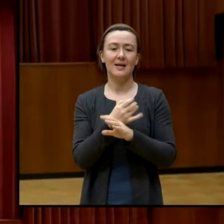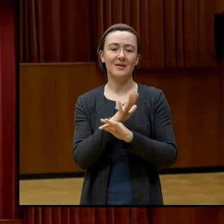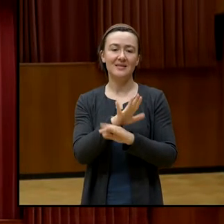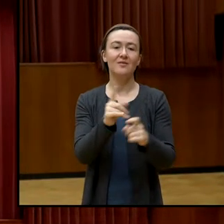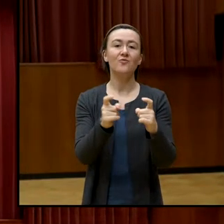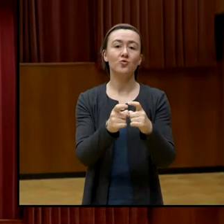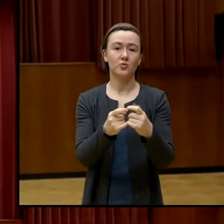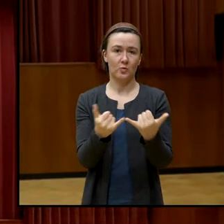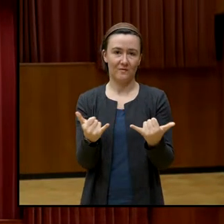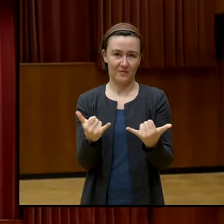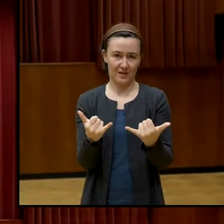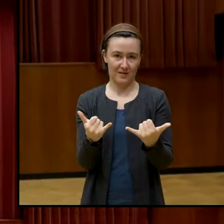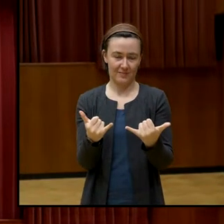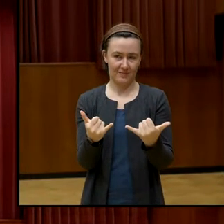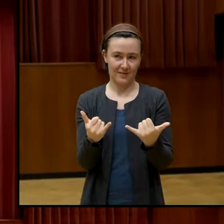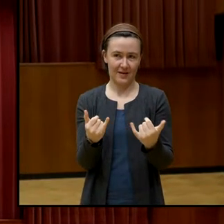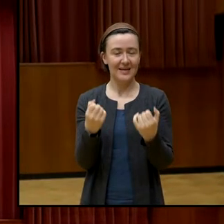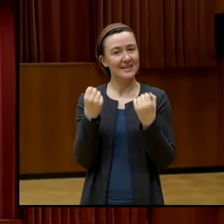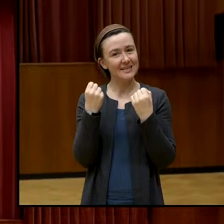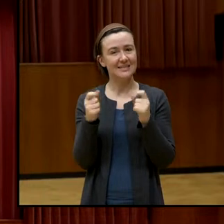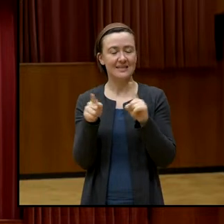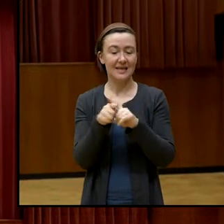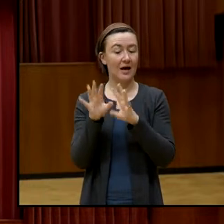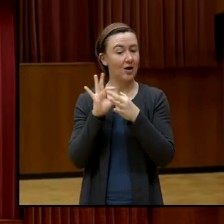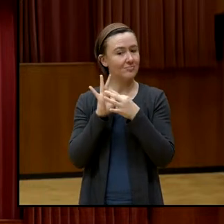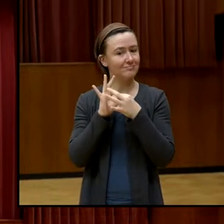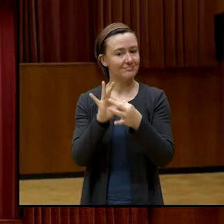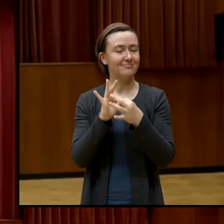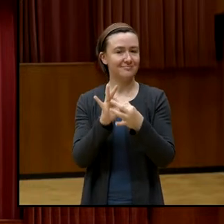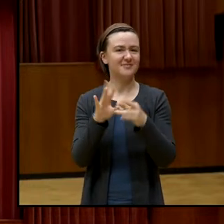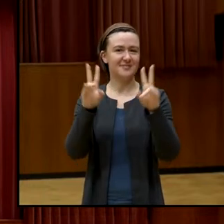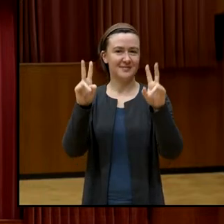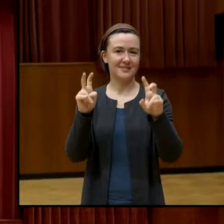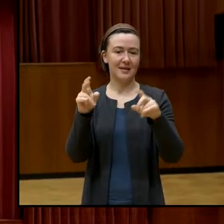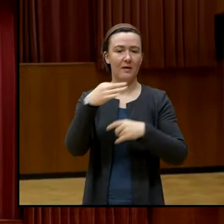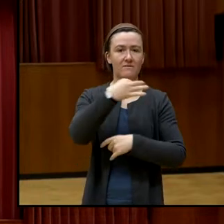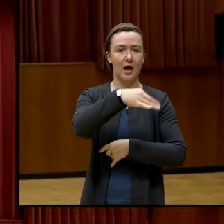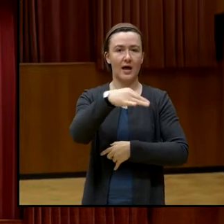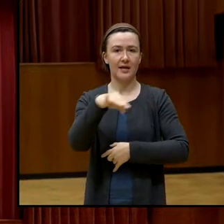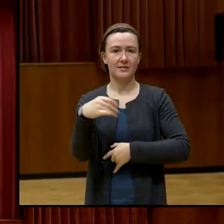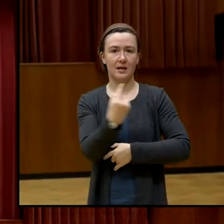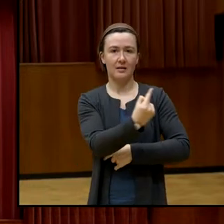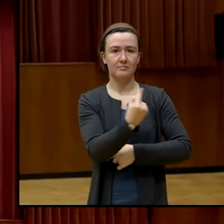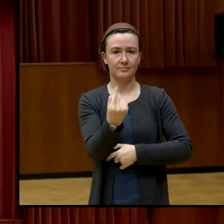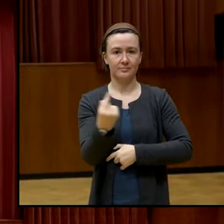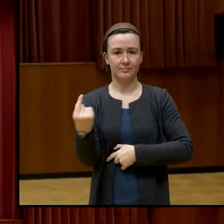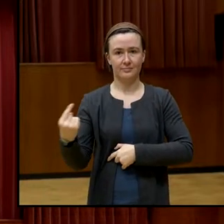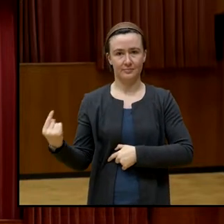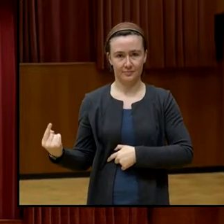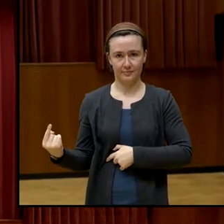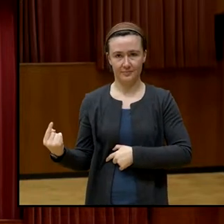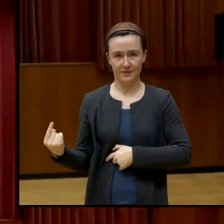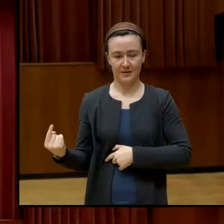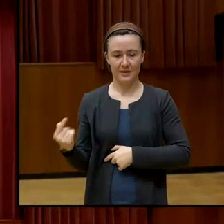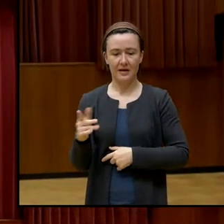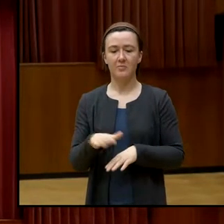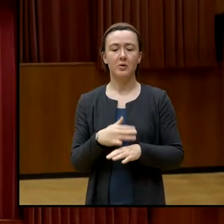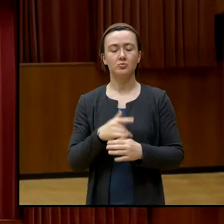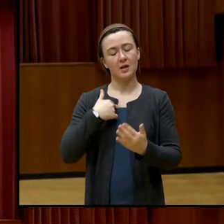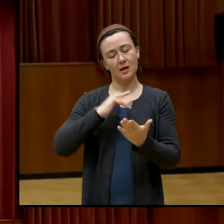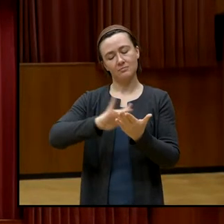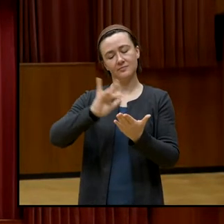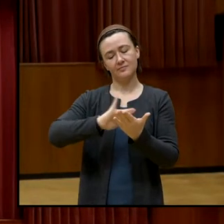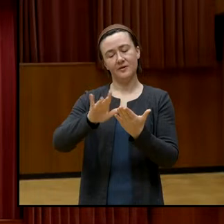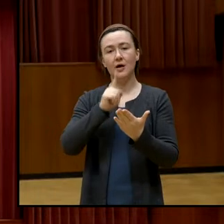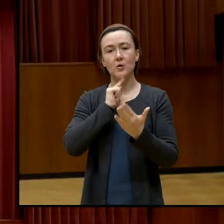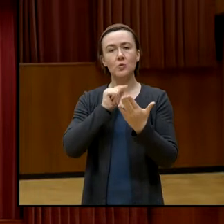Vereinzelung hat das sicher auch ganz viel zu tun, also dass mir auch nur angezeigt wird, was mich auch interessiert.